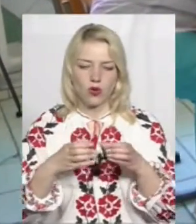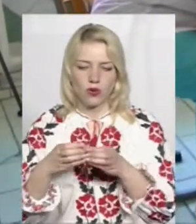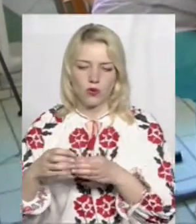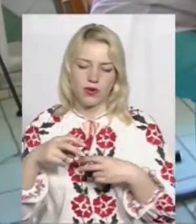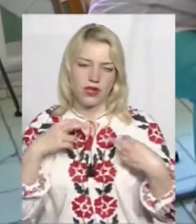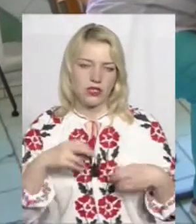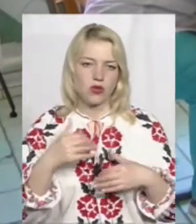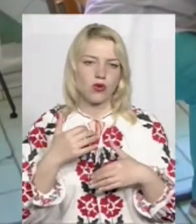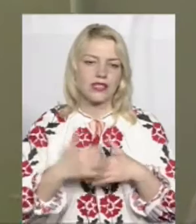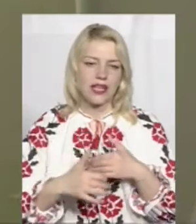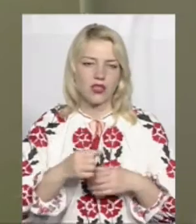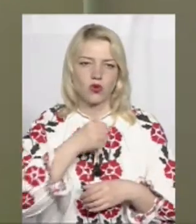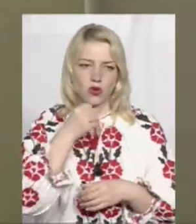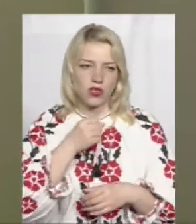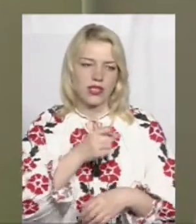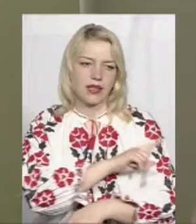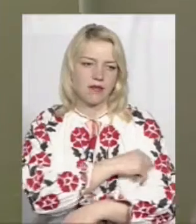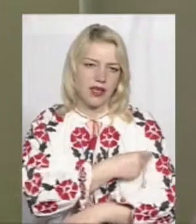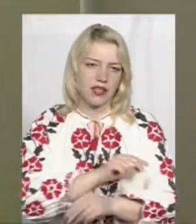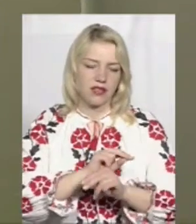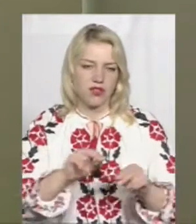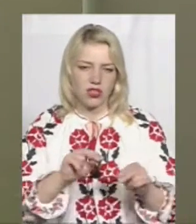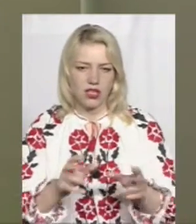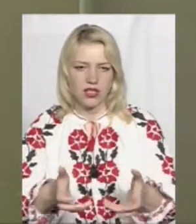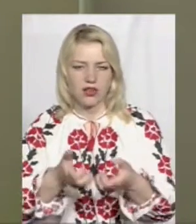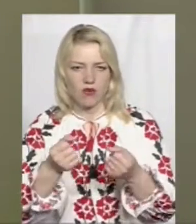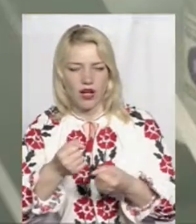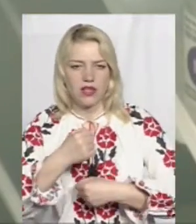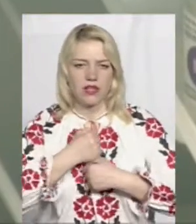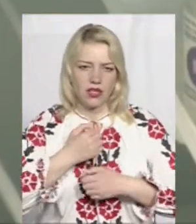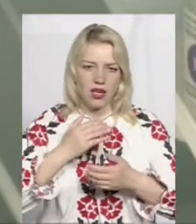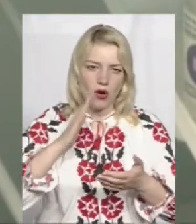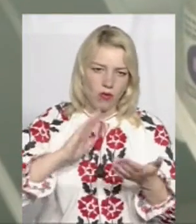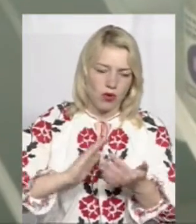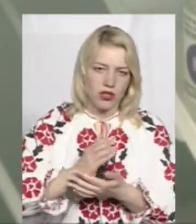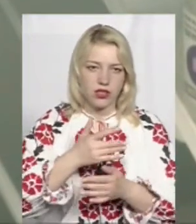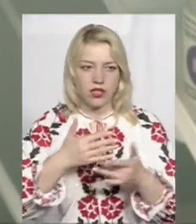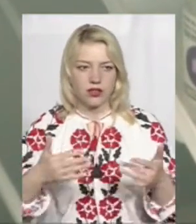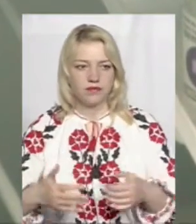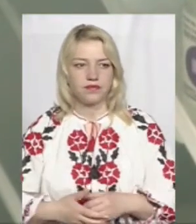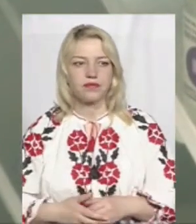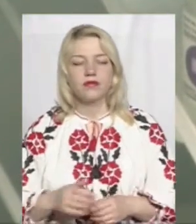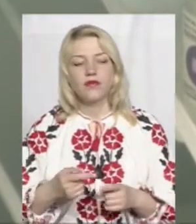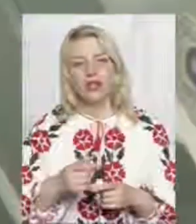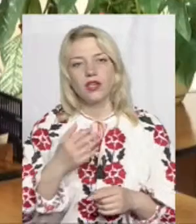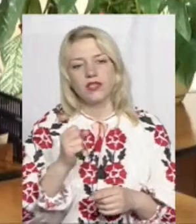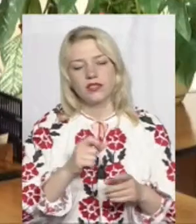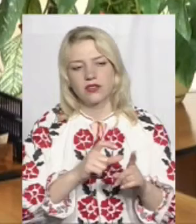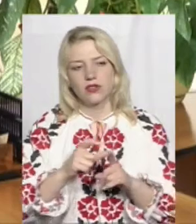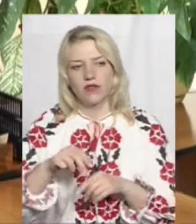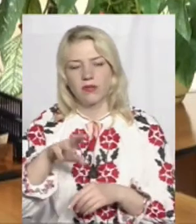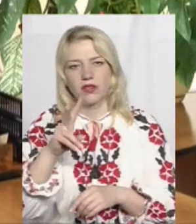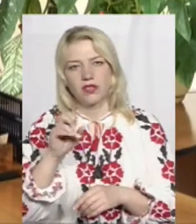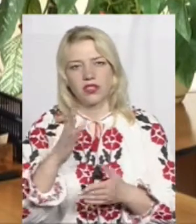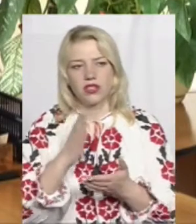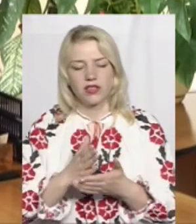військових, медиків, педагогів, поліції та рятувальників. Про це каже начальник міського управління охорони здоров'я Борис Ткач. За його словами, в місті є достатня